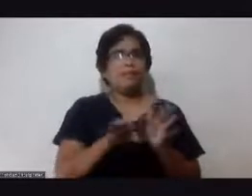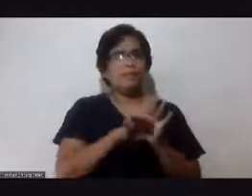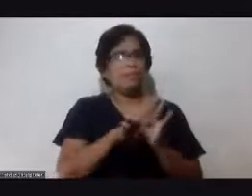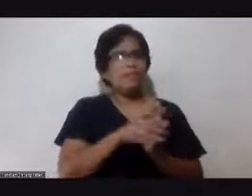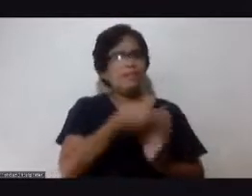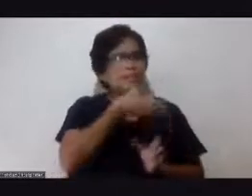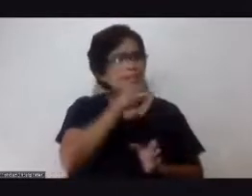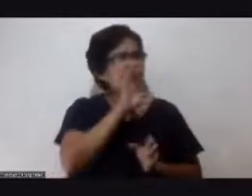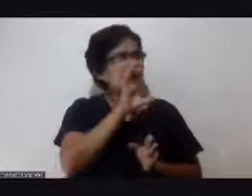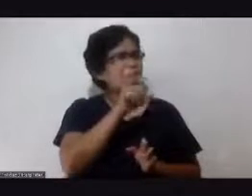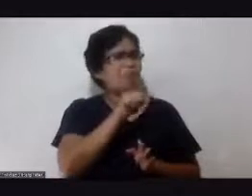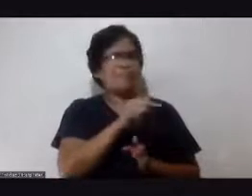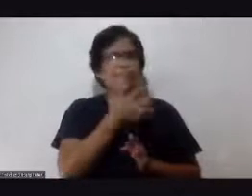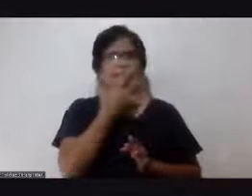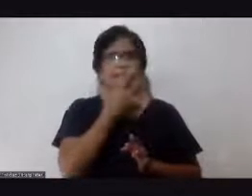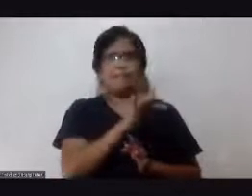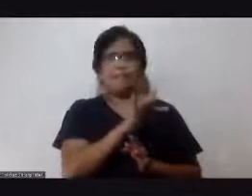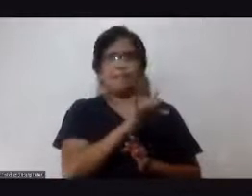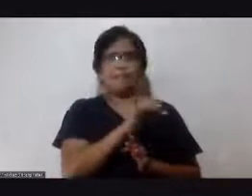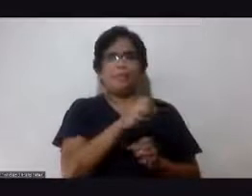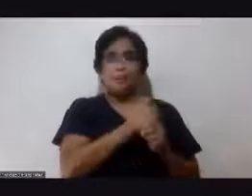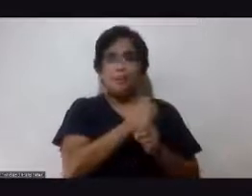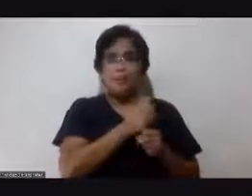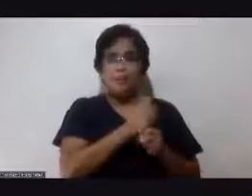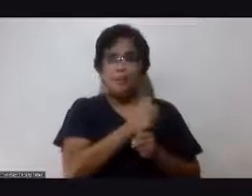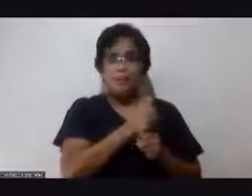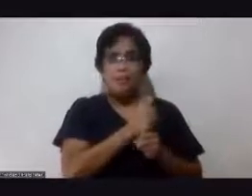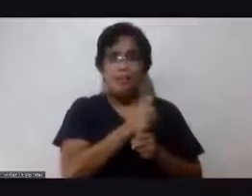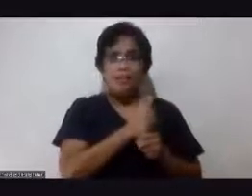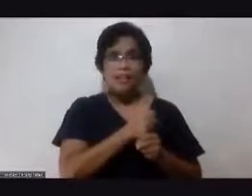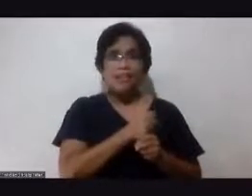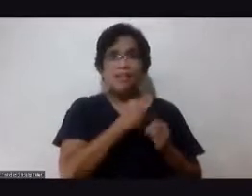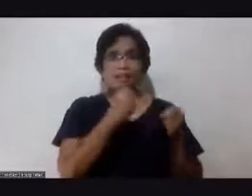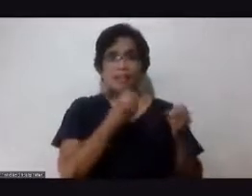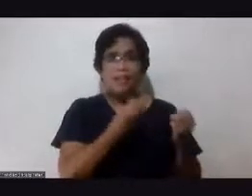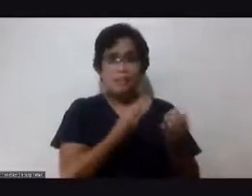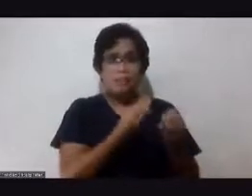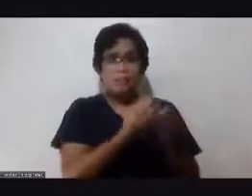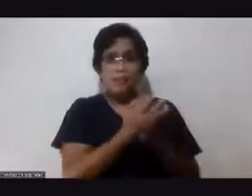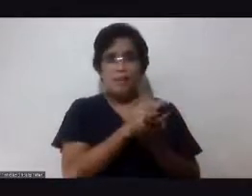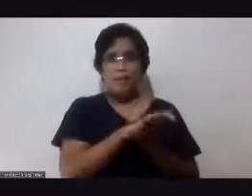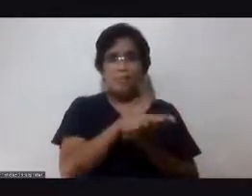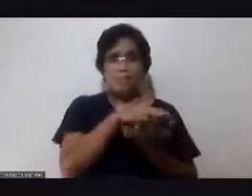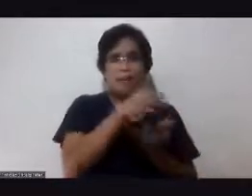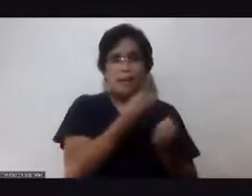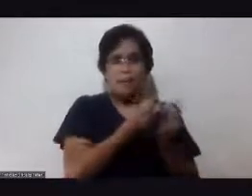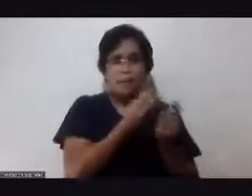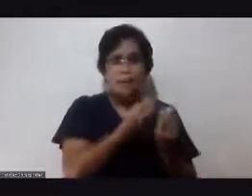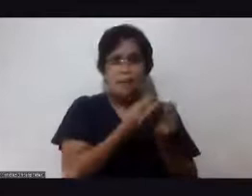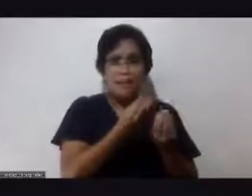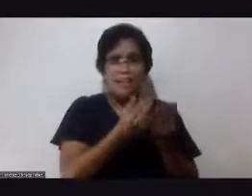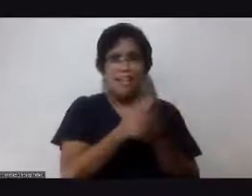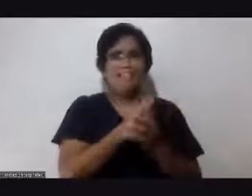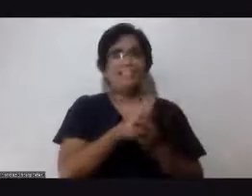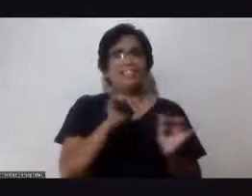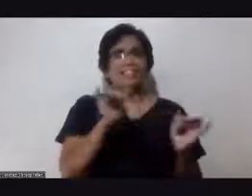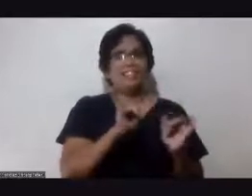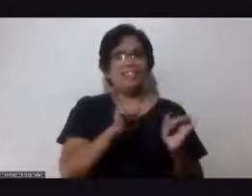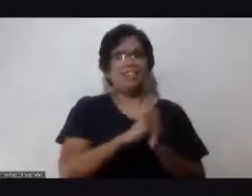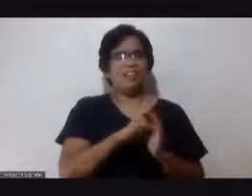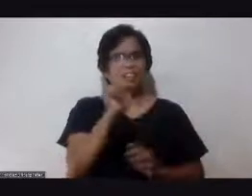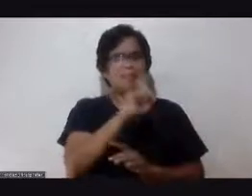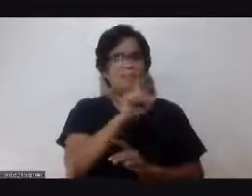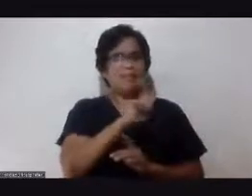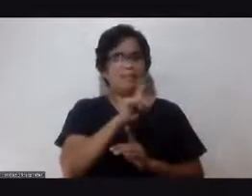masarap yung mga kape na meron pang mga bula bula ganong klase yung mga ganyan ano ba yun